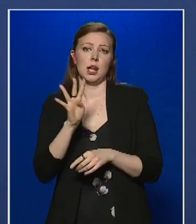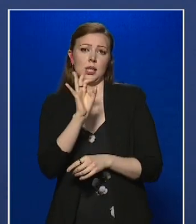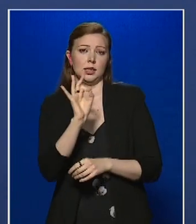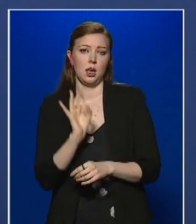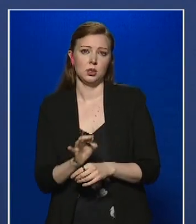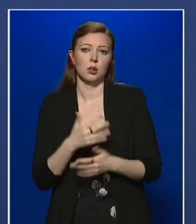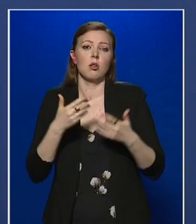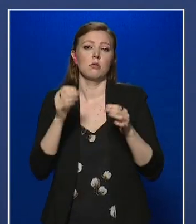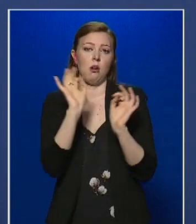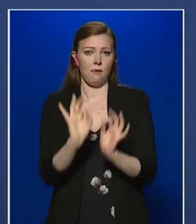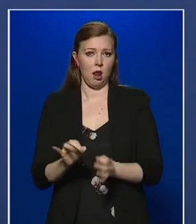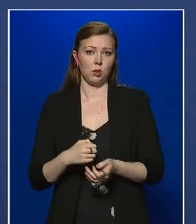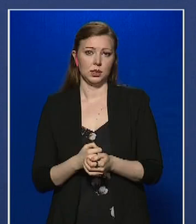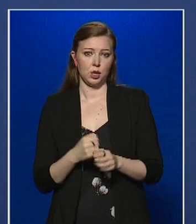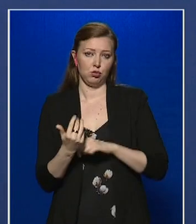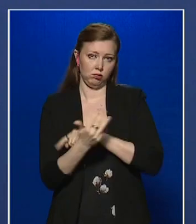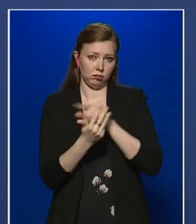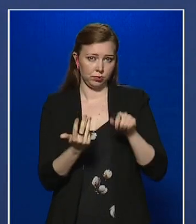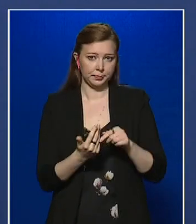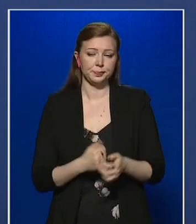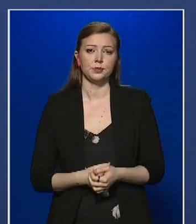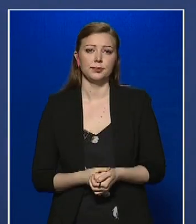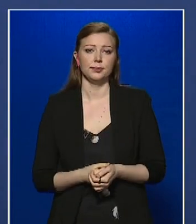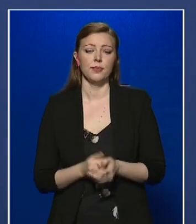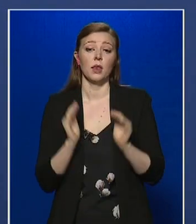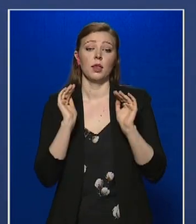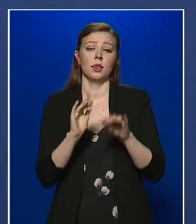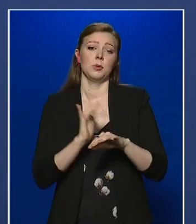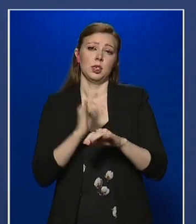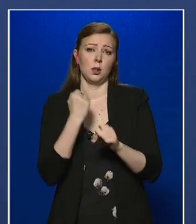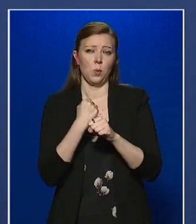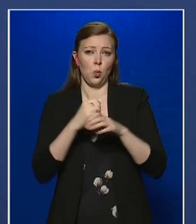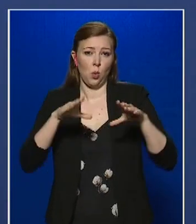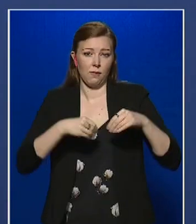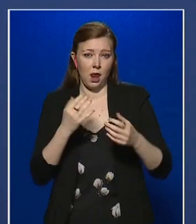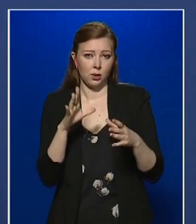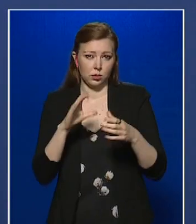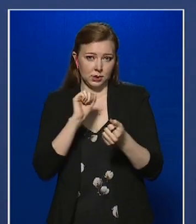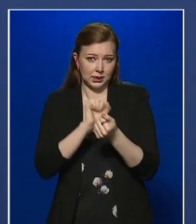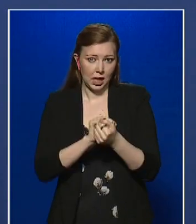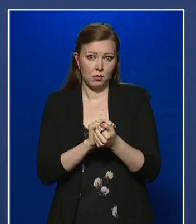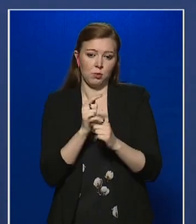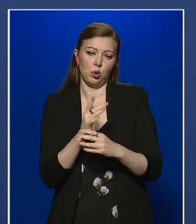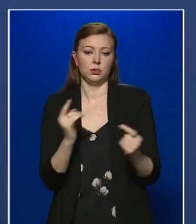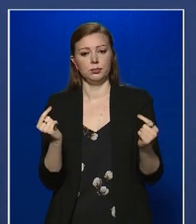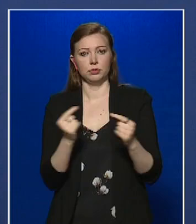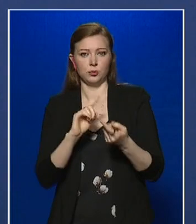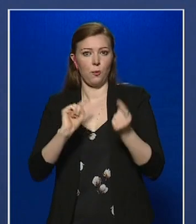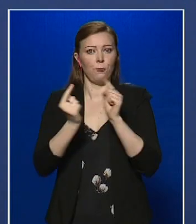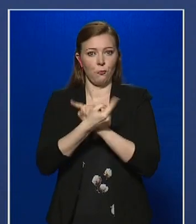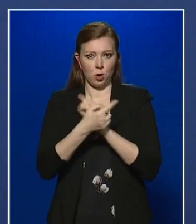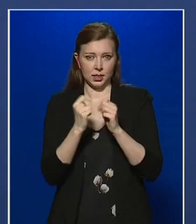%-a nagyvállalkozás. A támogatással érintett munkavállalók száma azonban épp ezzel ellentétes